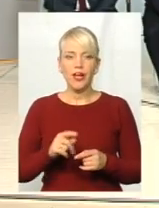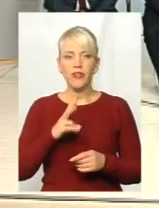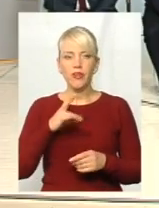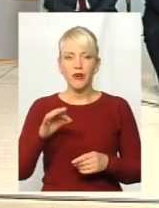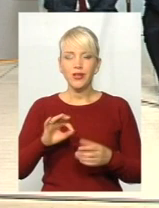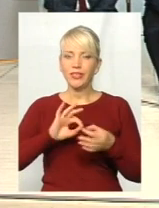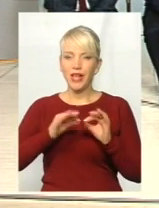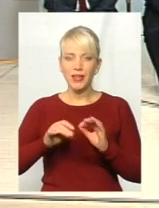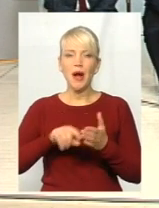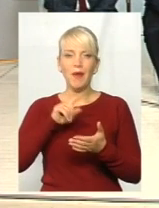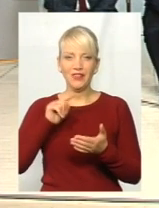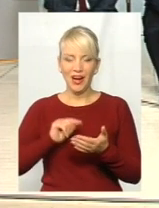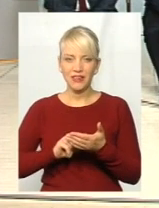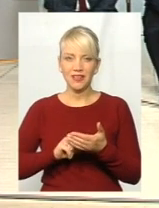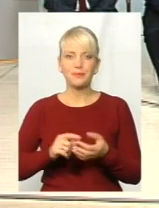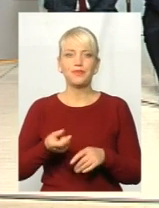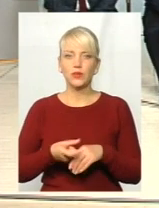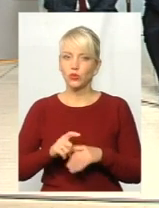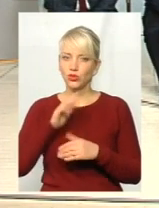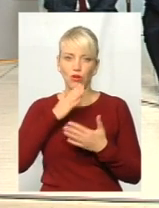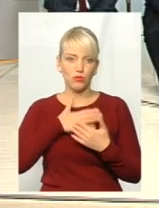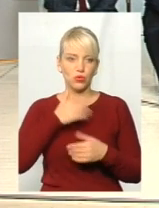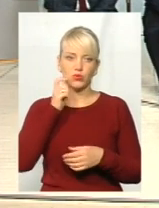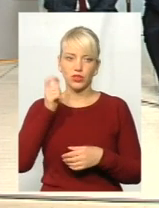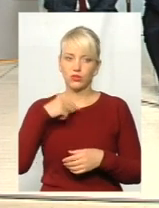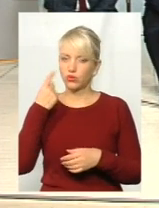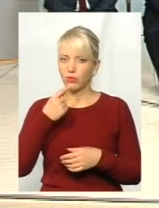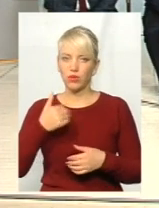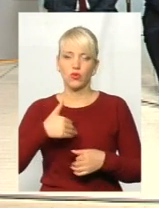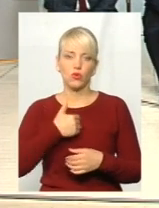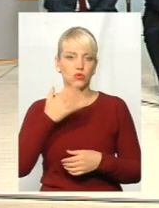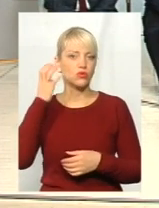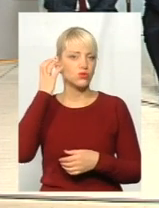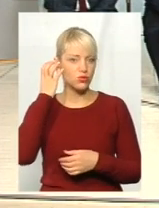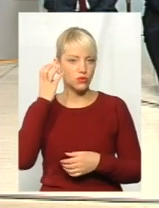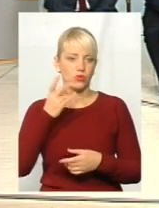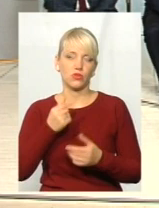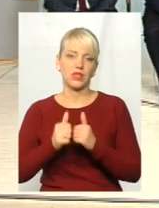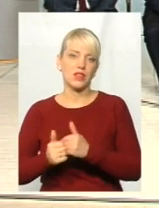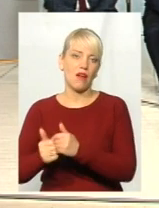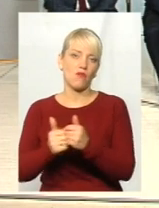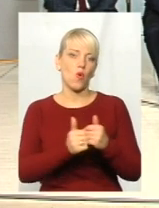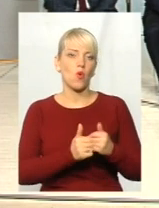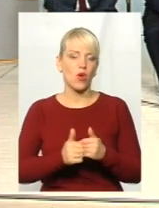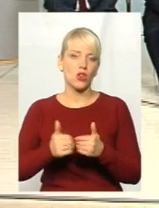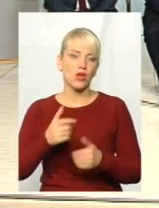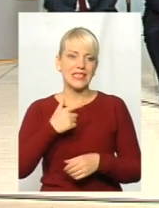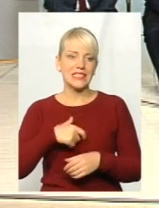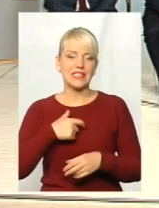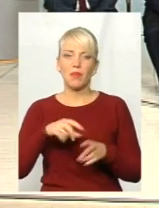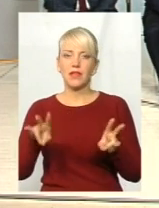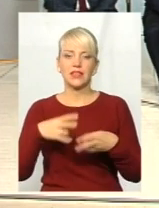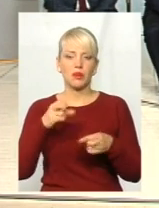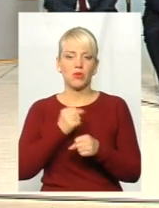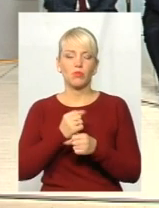Складне питання. Дуже люблю українську мову. Дійсно, хочу її слухати навколо себе. Але не треба робити